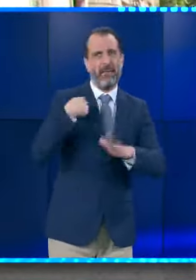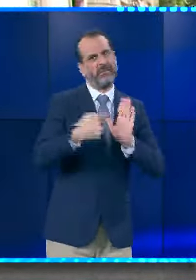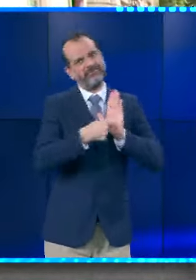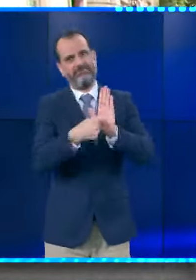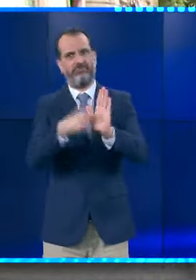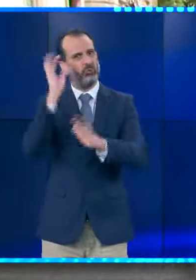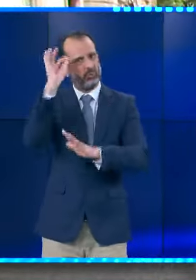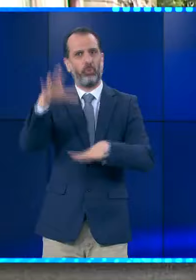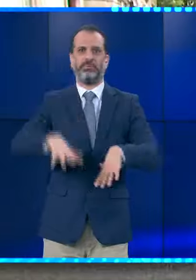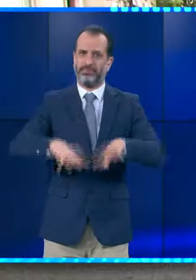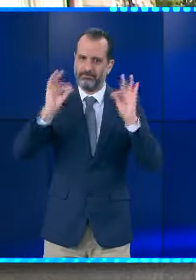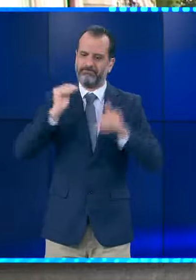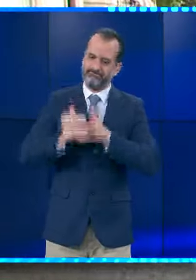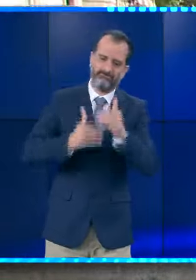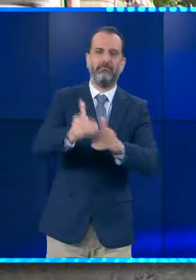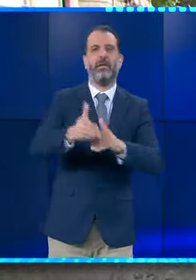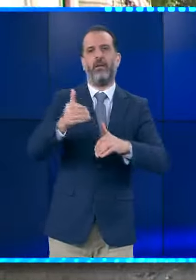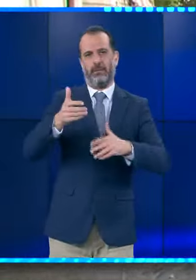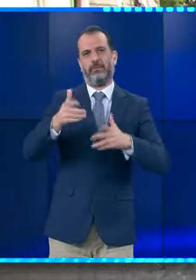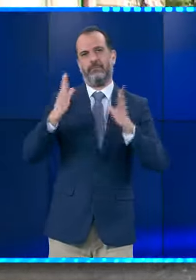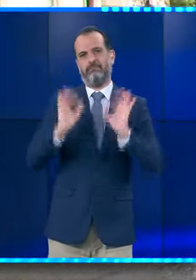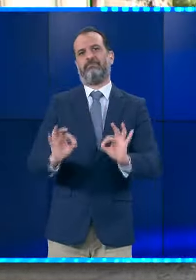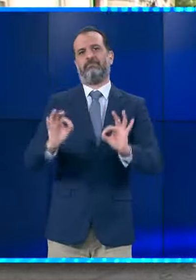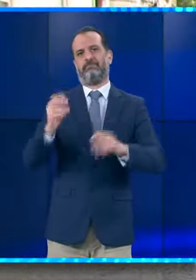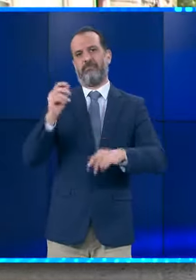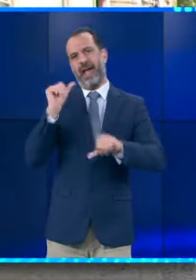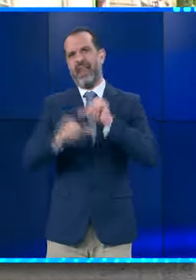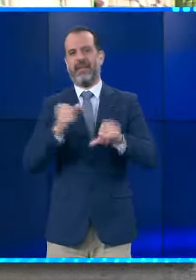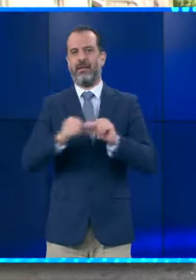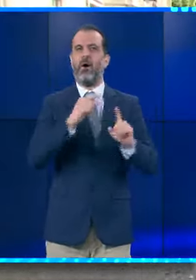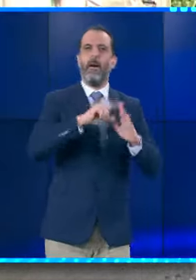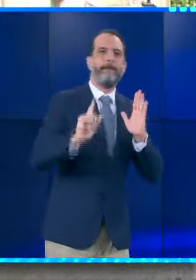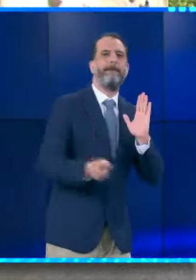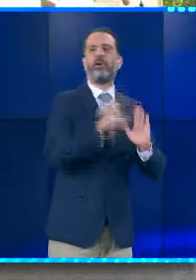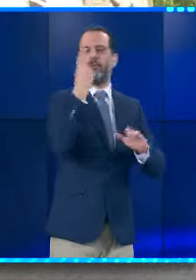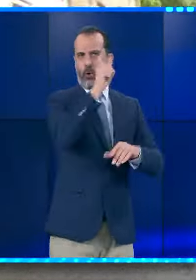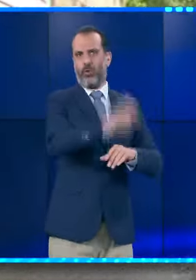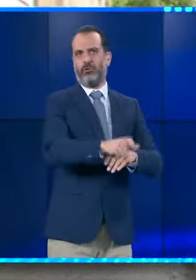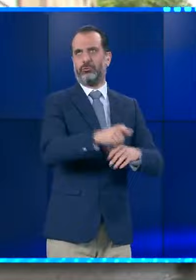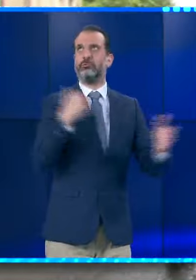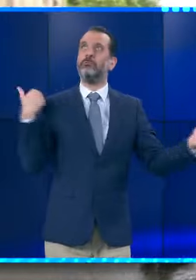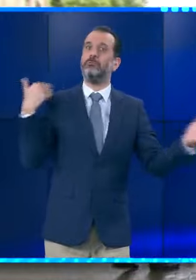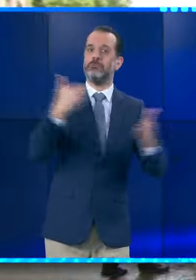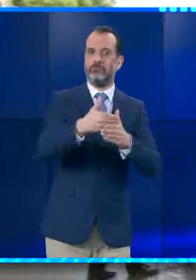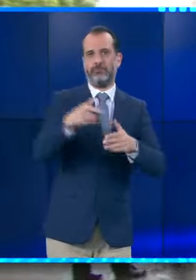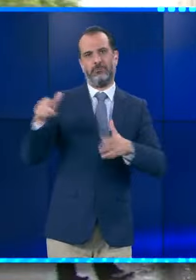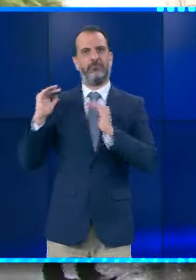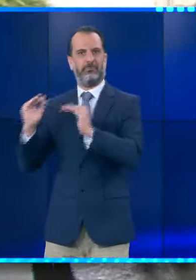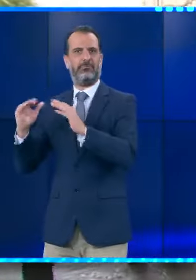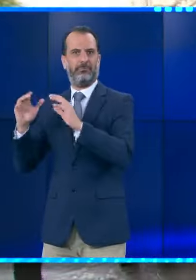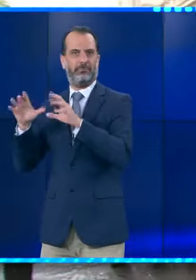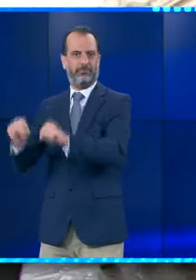τα πρώτα λόγια του κ. Στάρμερ μετά την εκλογή του. Στα 61 του έτη έγινε ο πρώτος πρωθυπουργός των εργατικών μετά από μακροχρόνια κυριαρχία των